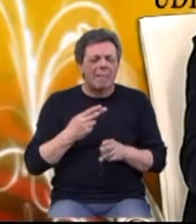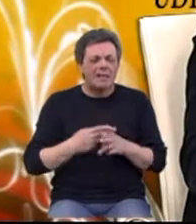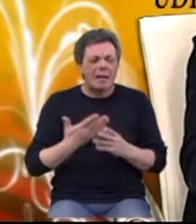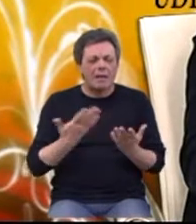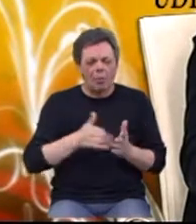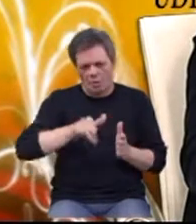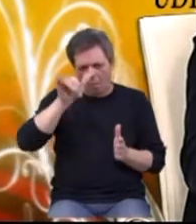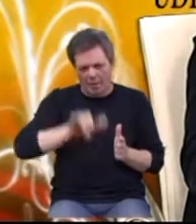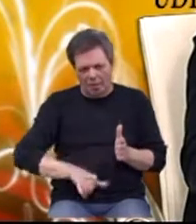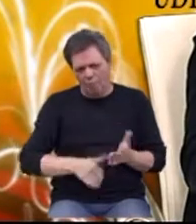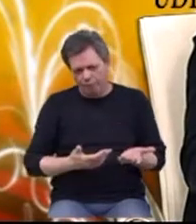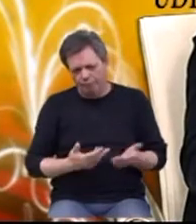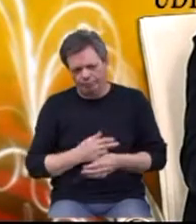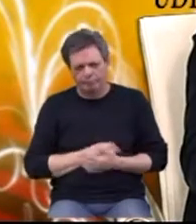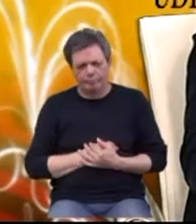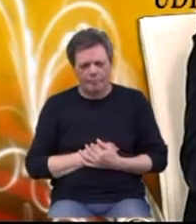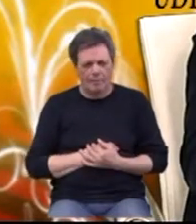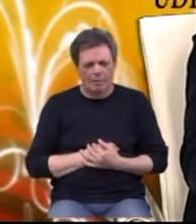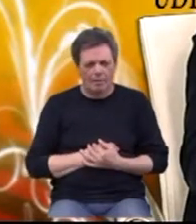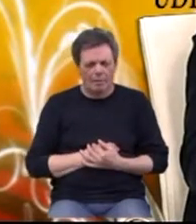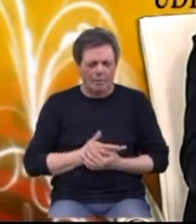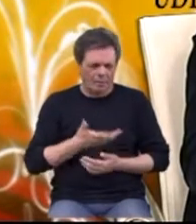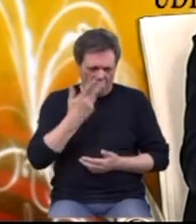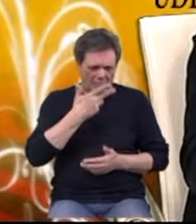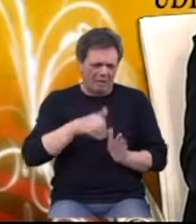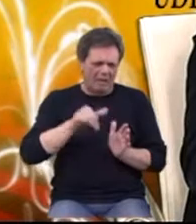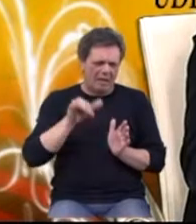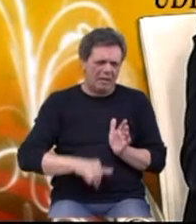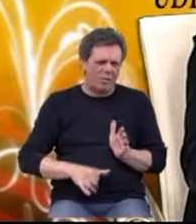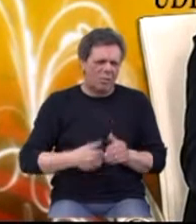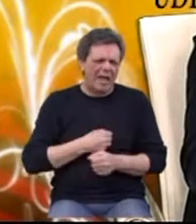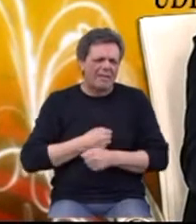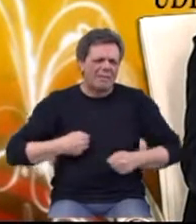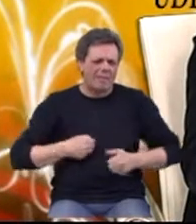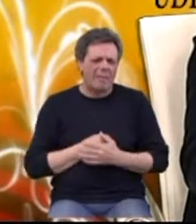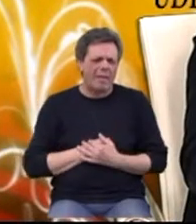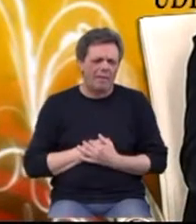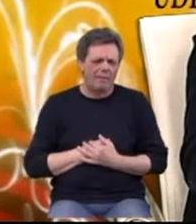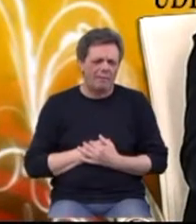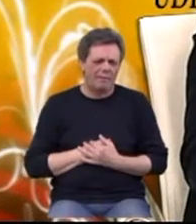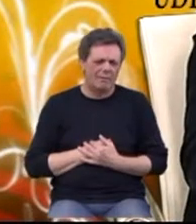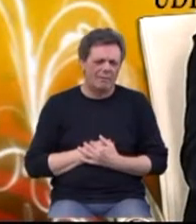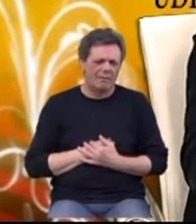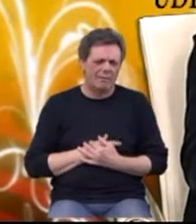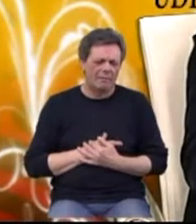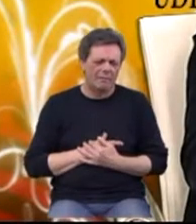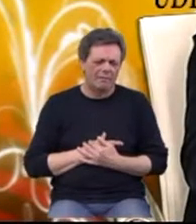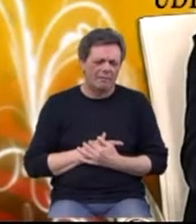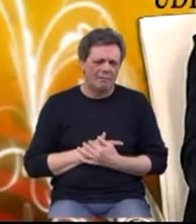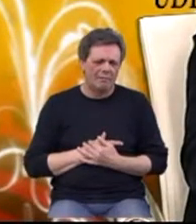operiraju. Ta kirurgija debljine je u